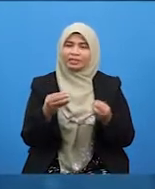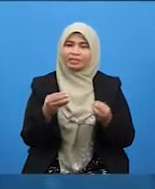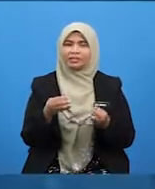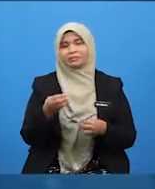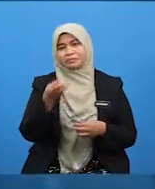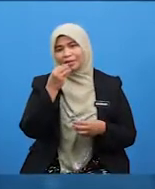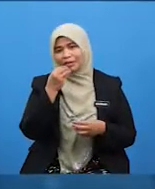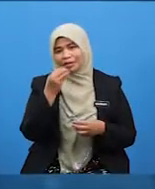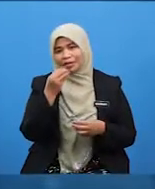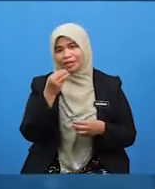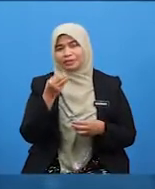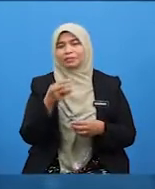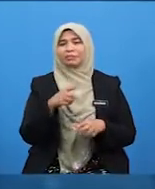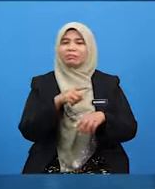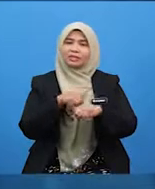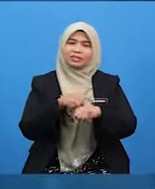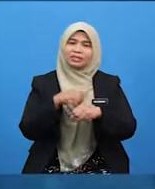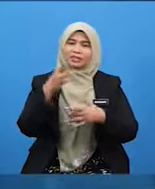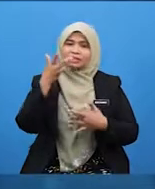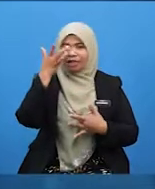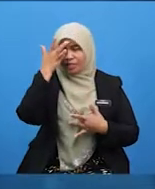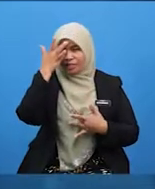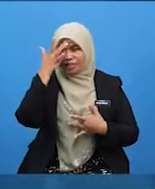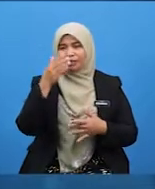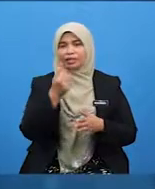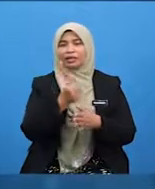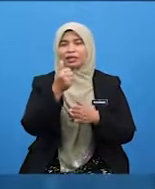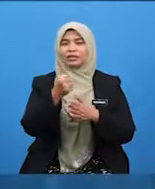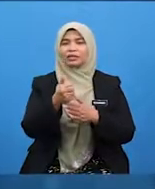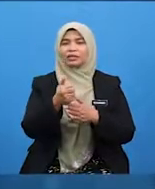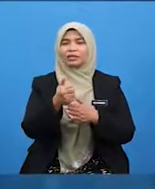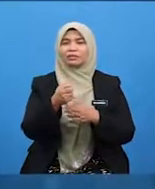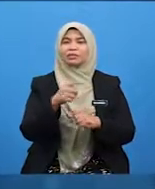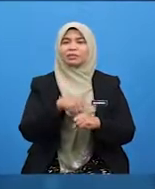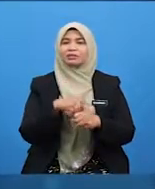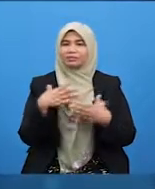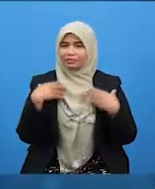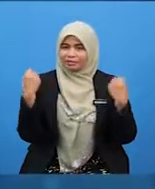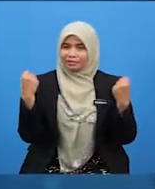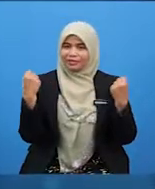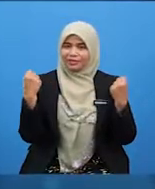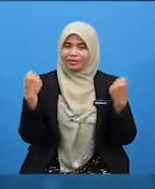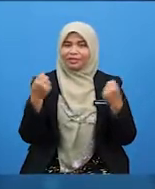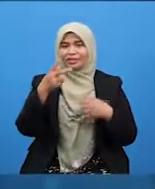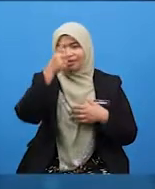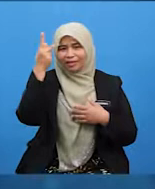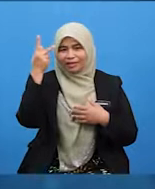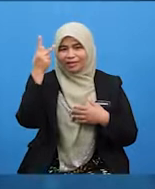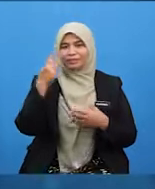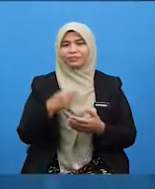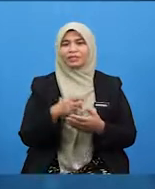Ziarah masa sakit maupun masa sihat. Kerana